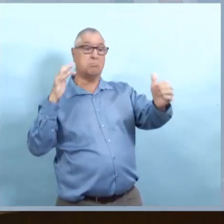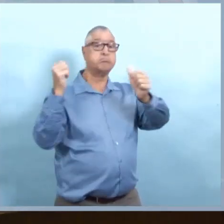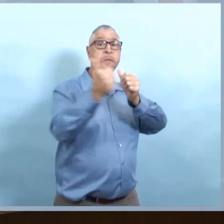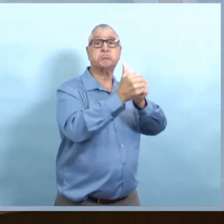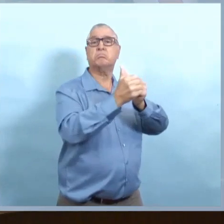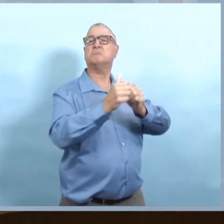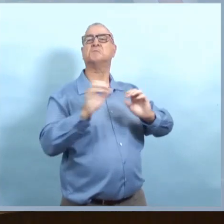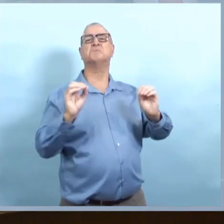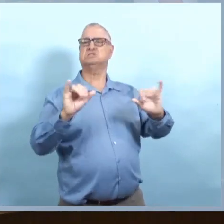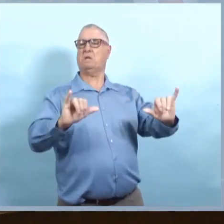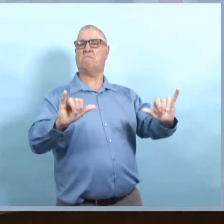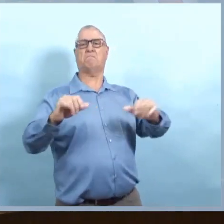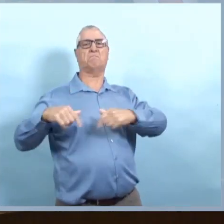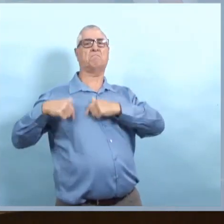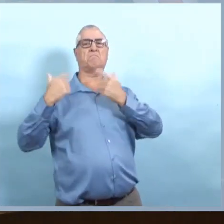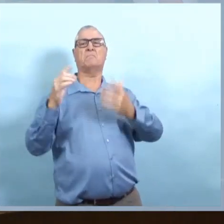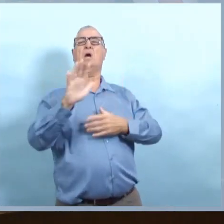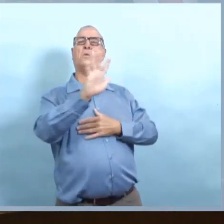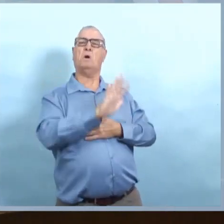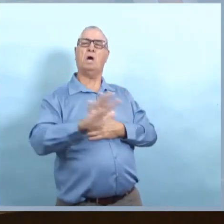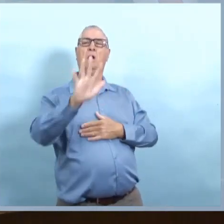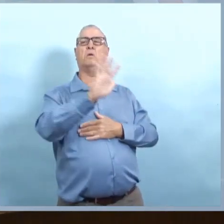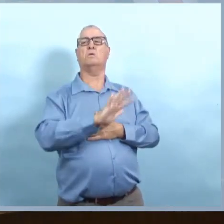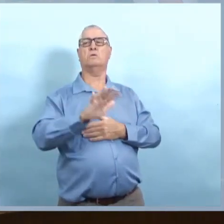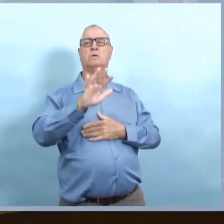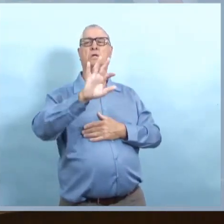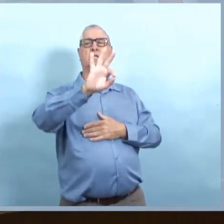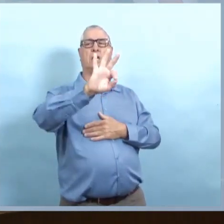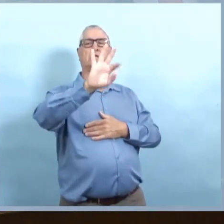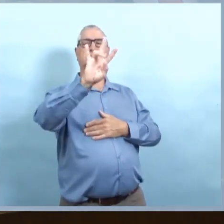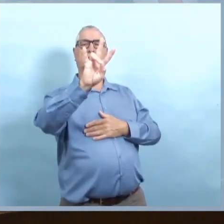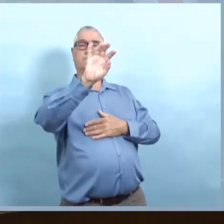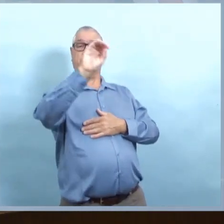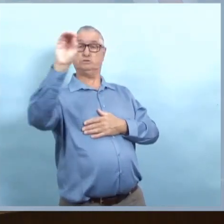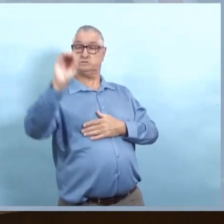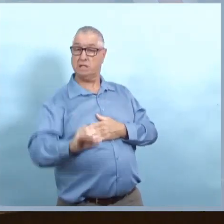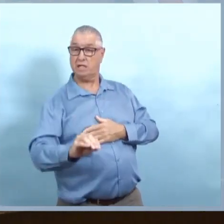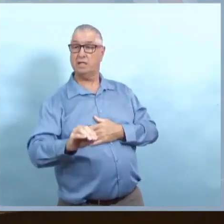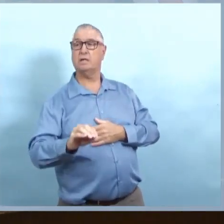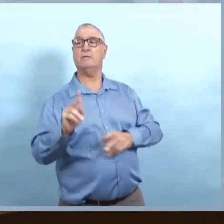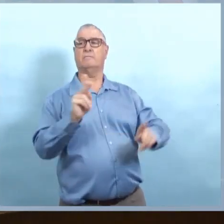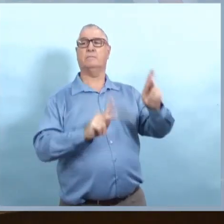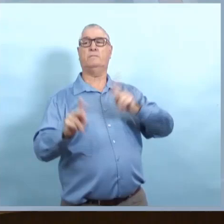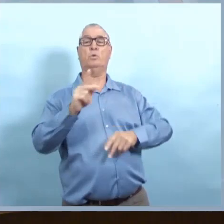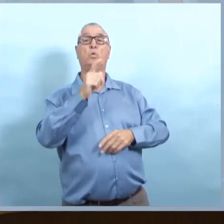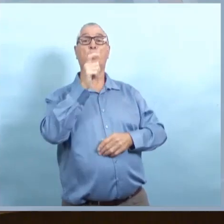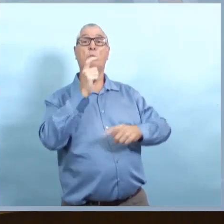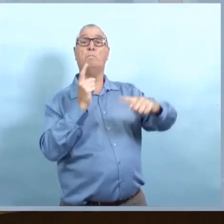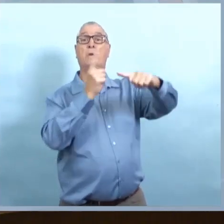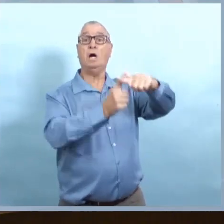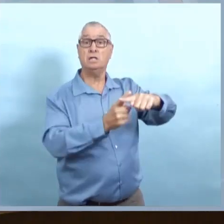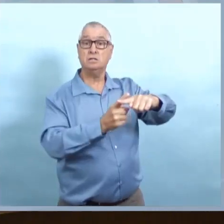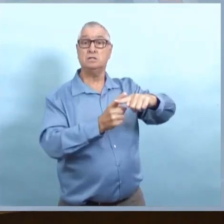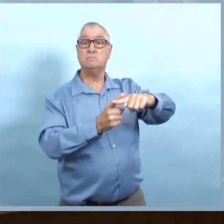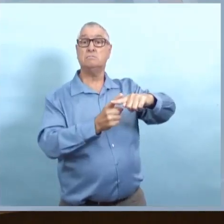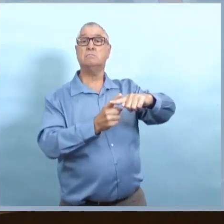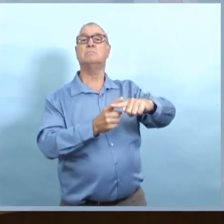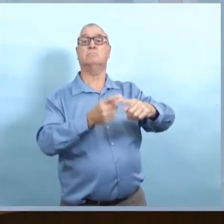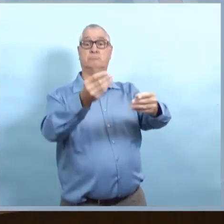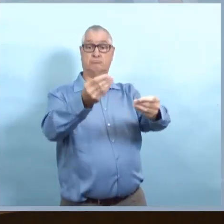pour les résultats positifs ou négatifs? Donc, le temps de réponse n'a pas vraiment changé depuis longtemps.